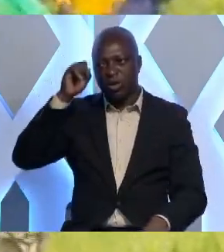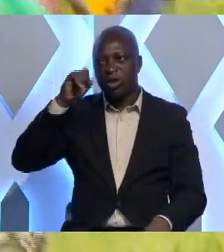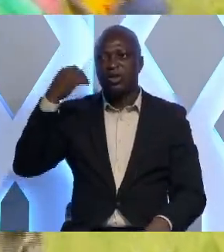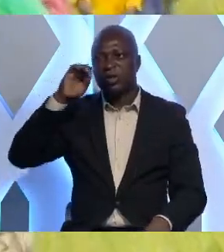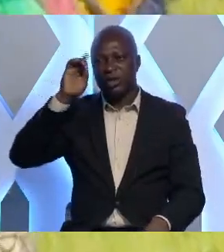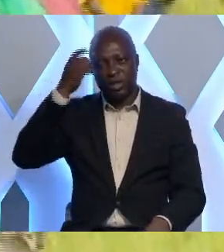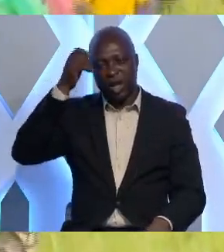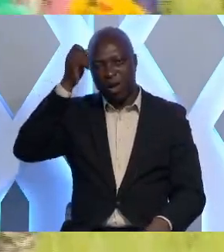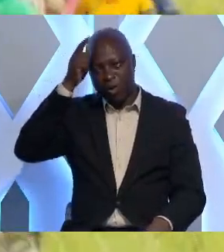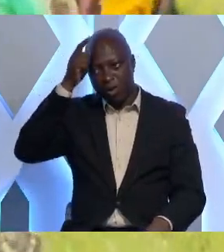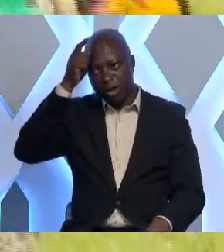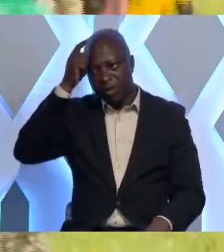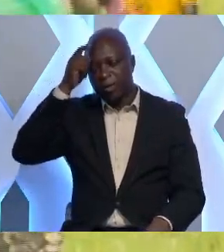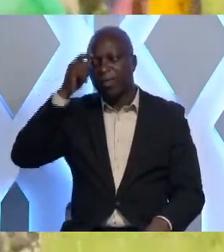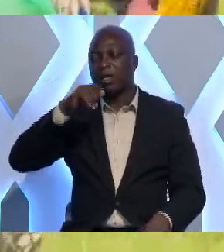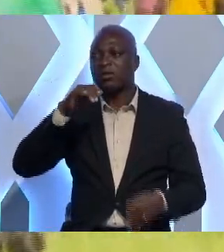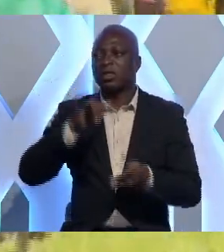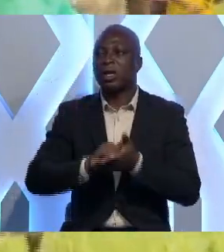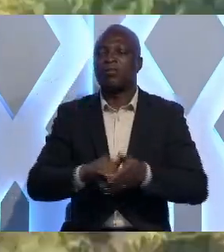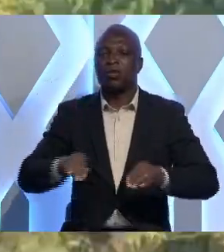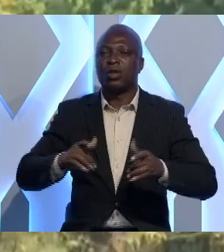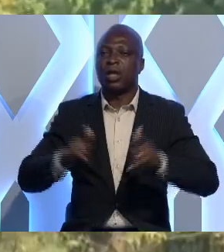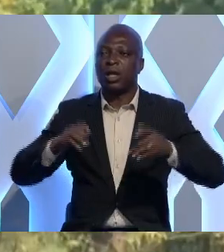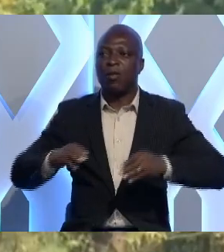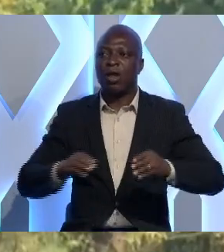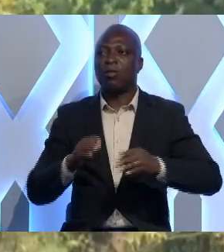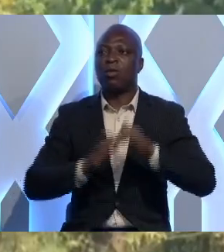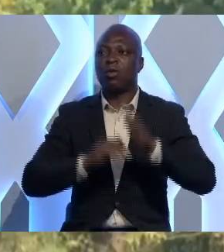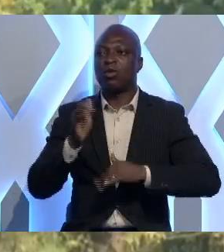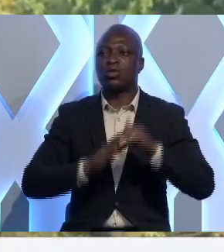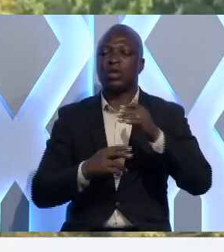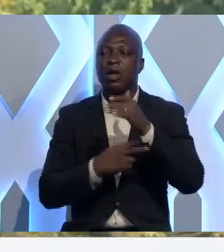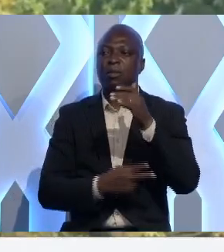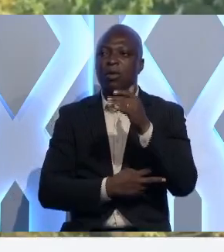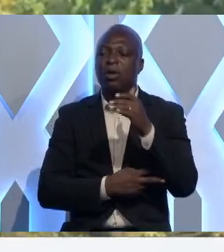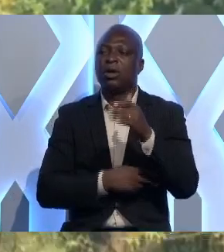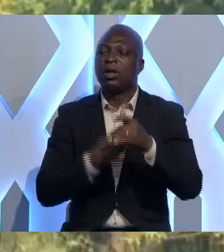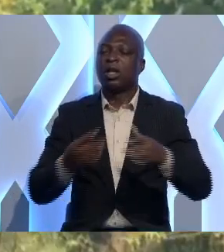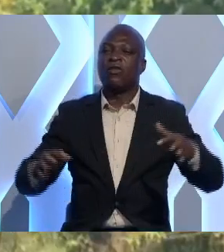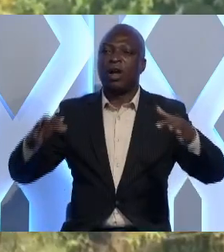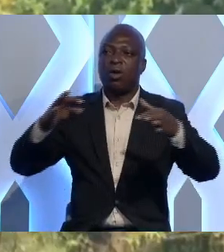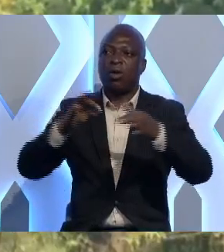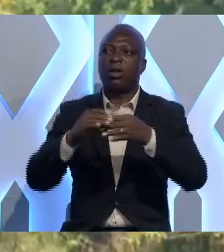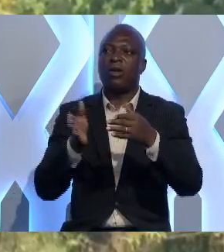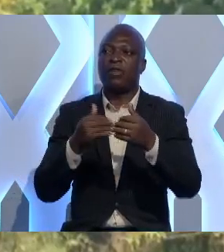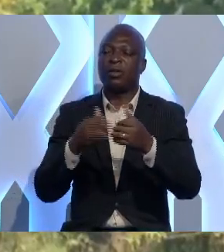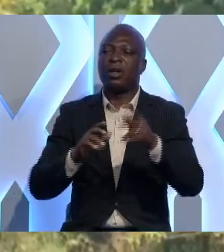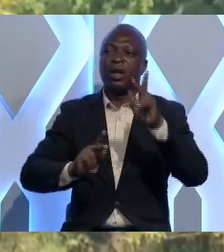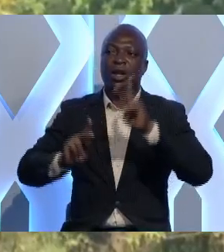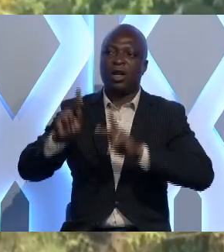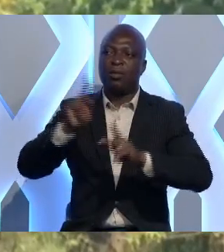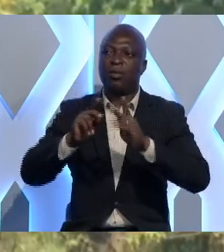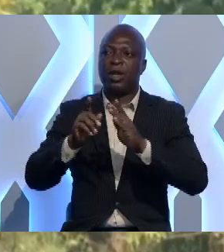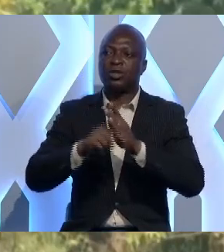compris que Dieu nous donne les moyens pour nous construire désormais un pont qui va relier facilement les populations